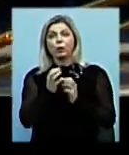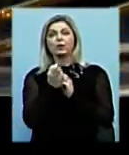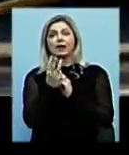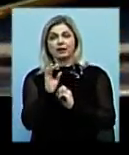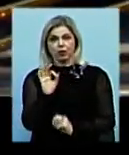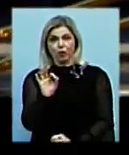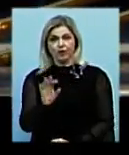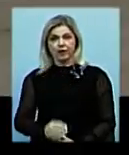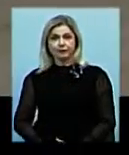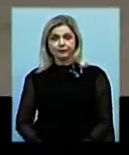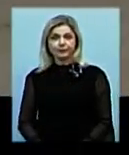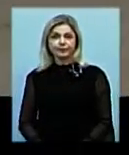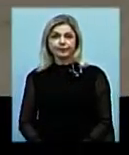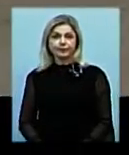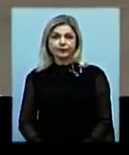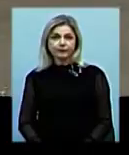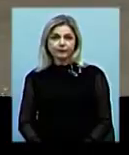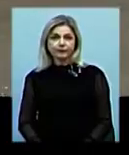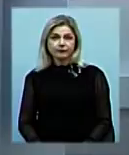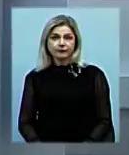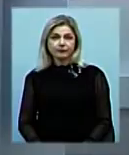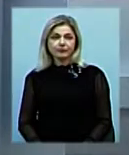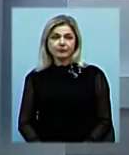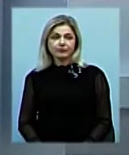Кльосова, Олександр Пан, телевізійні новини, Миколаївщини.